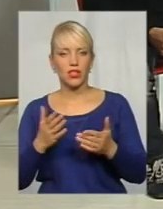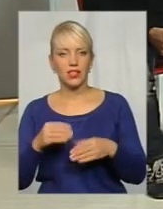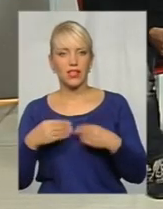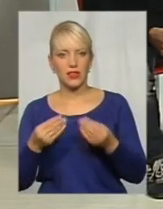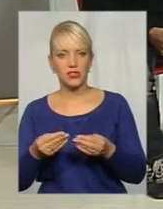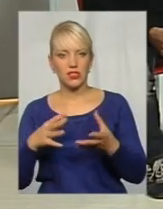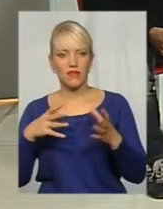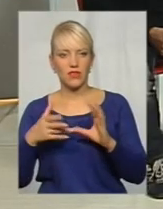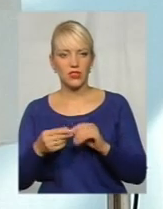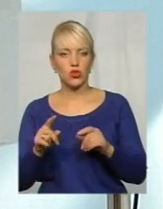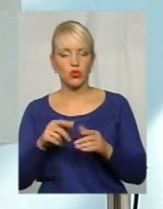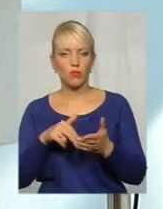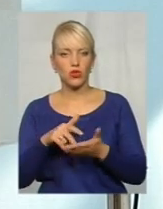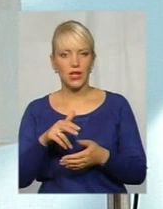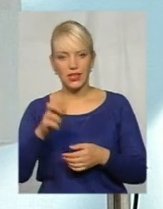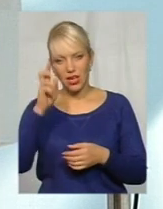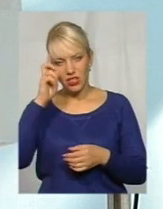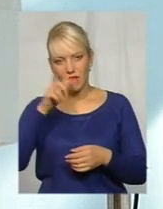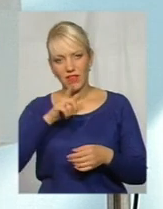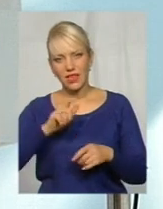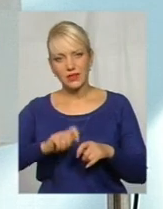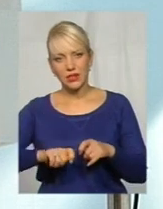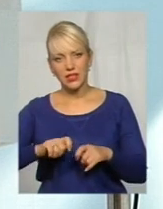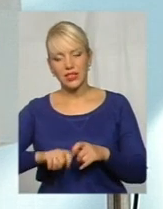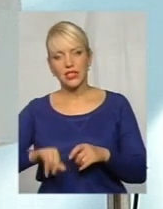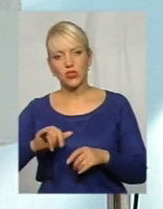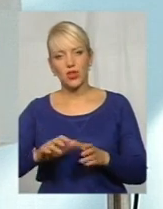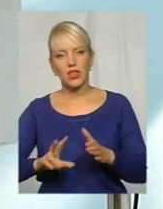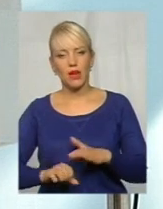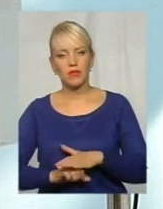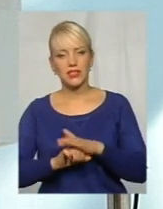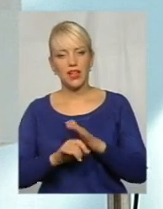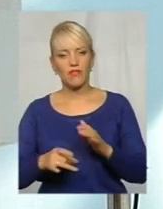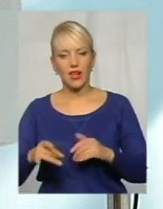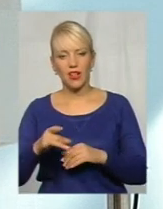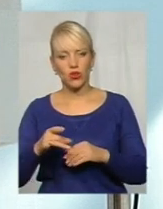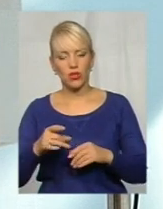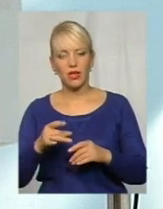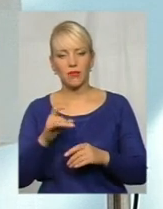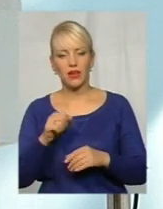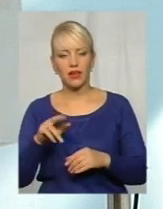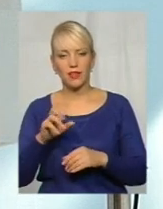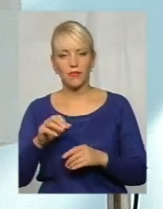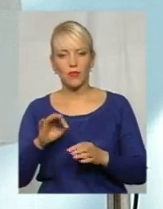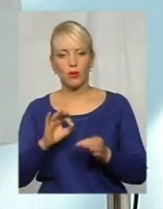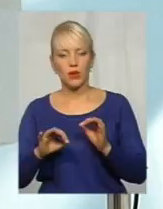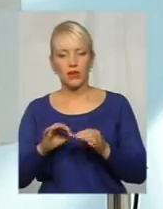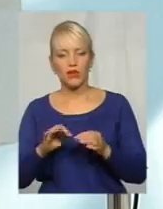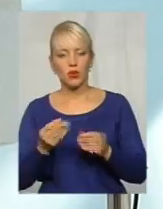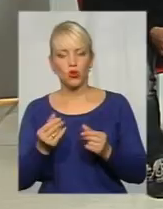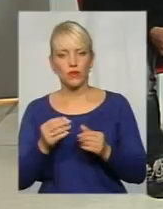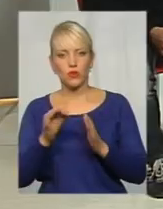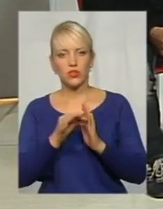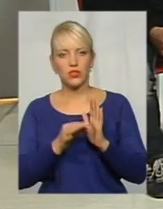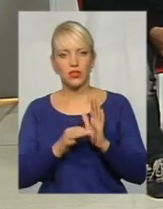прийшла в державну експертизу. І на підставі лише затвердженої районними радами нормативно-грошової оцінки можна говорити